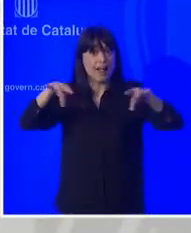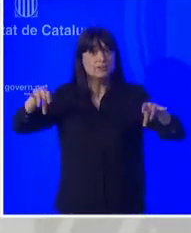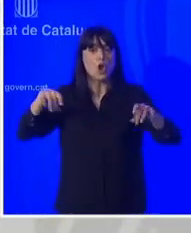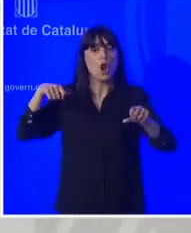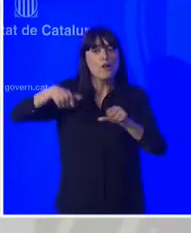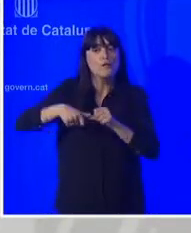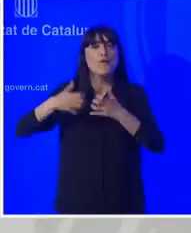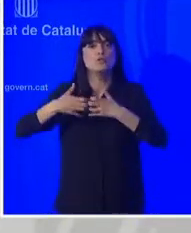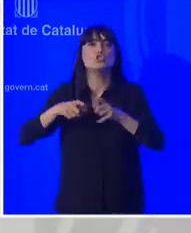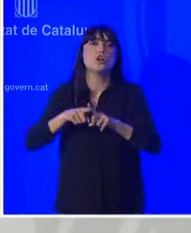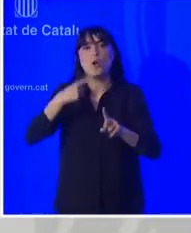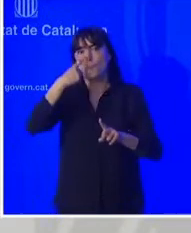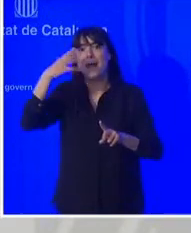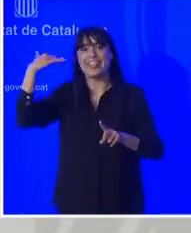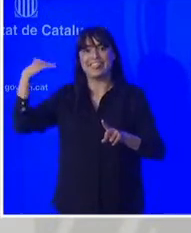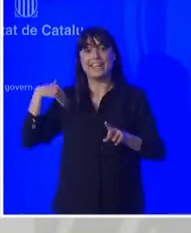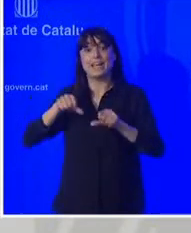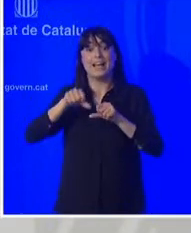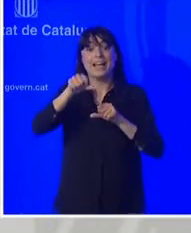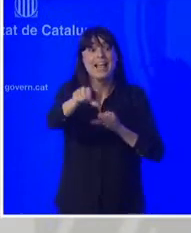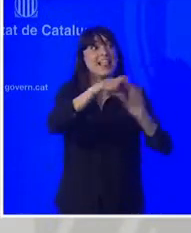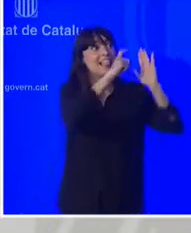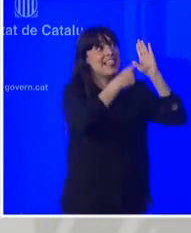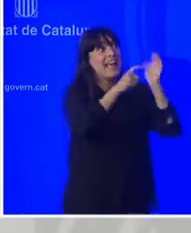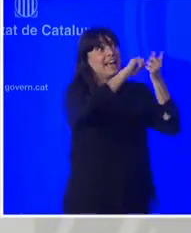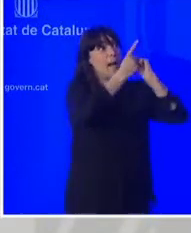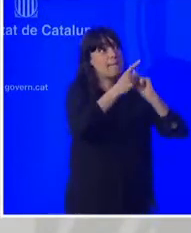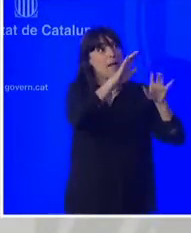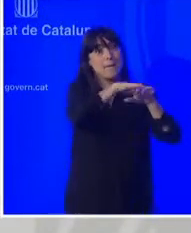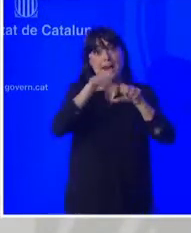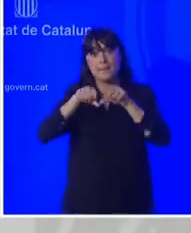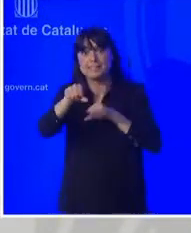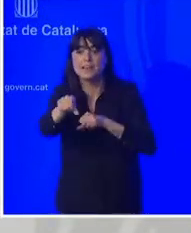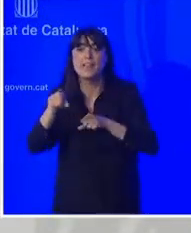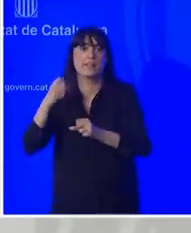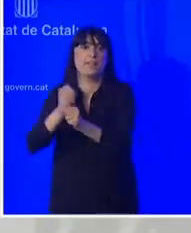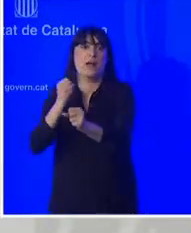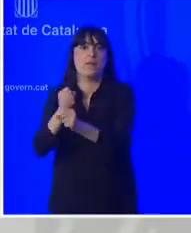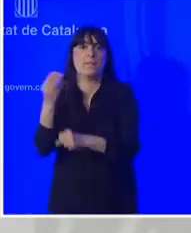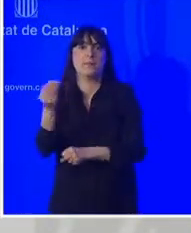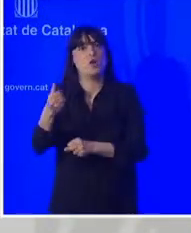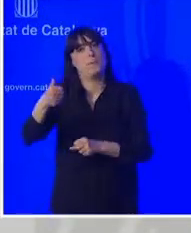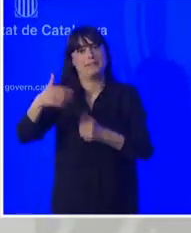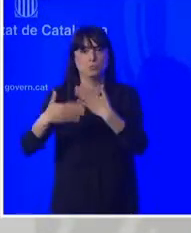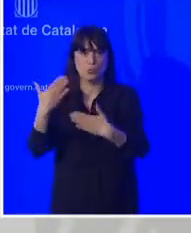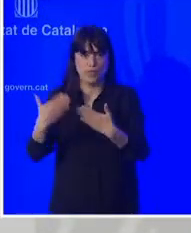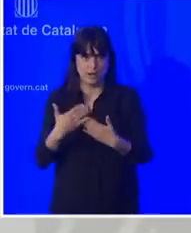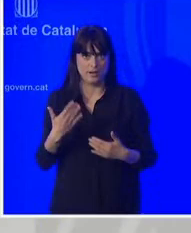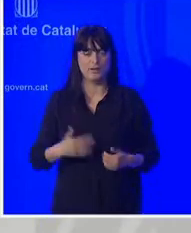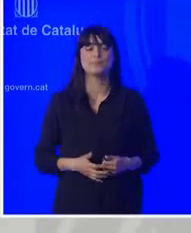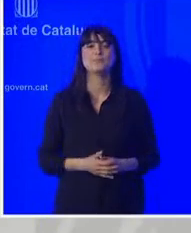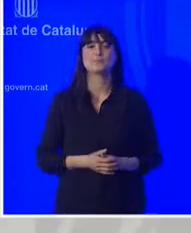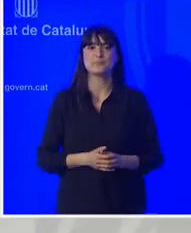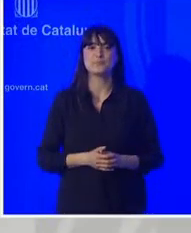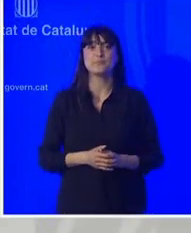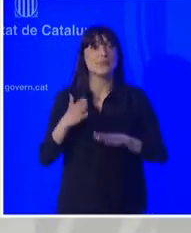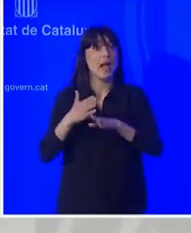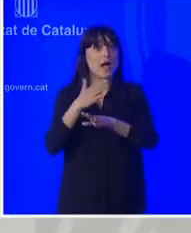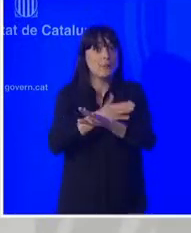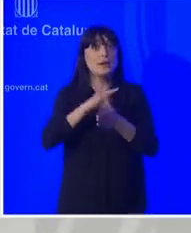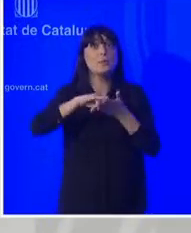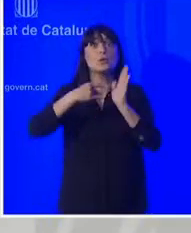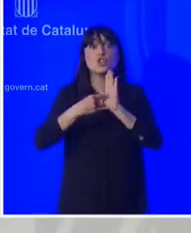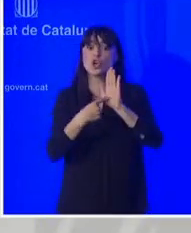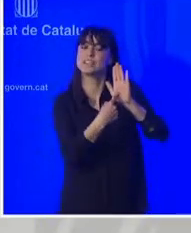permetran seguir prestant el servei públic que du a terme des de la seva creació. L'avantprojecte preveu determinar